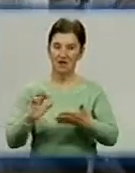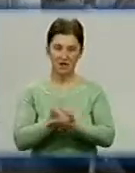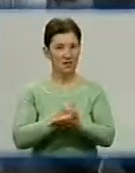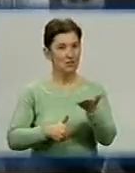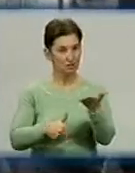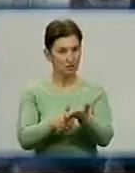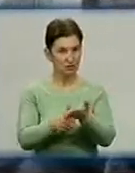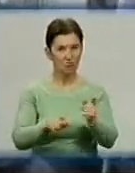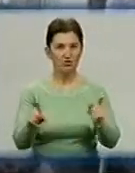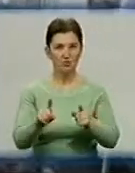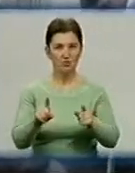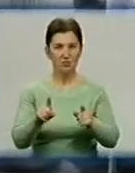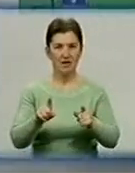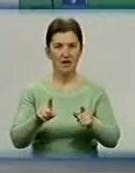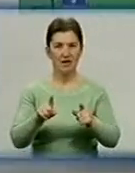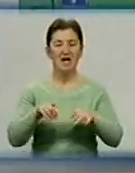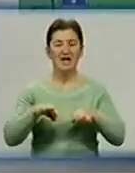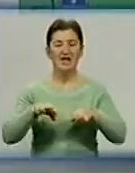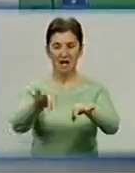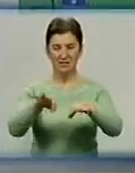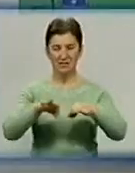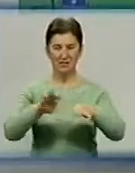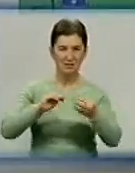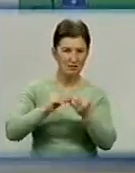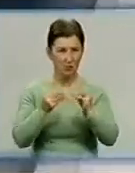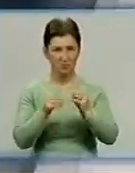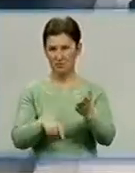аби транспортного колапсу в обласному центрі не було, наголосив Каніщев.